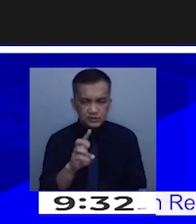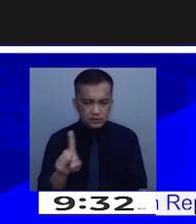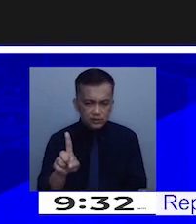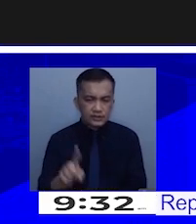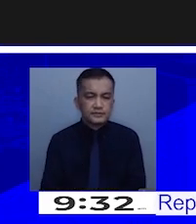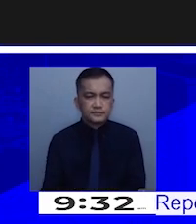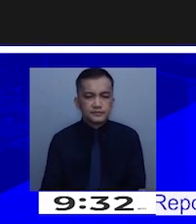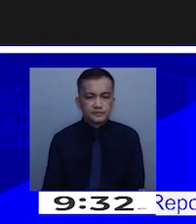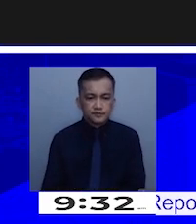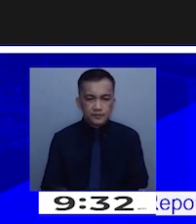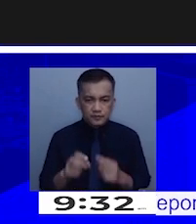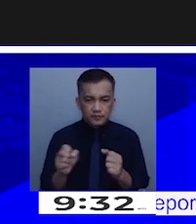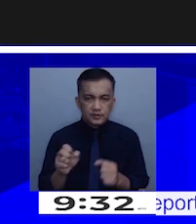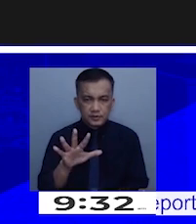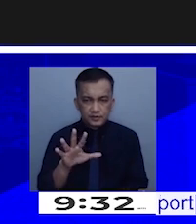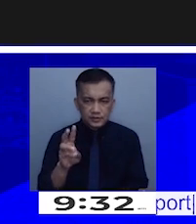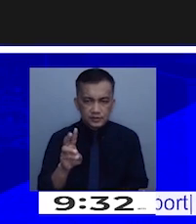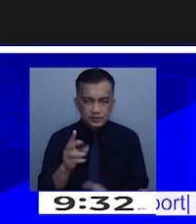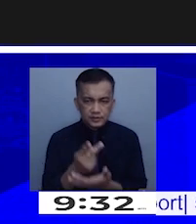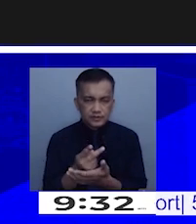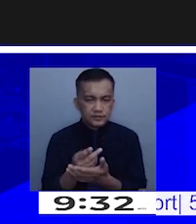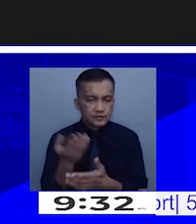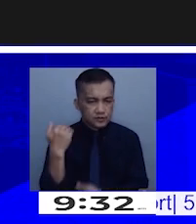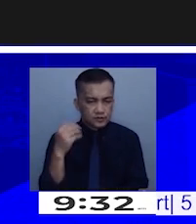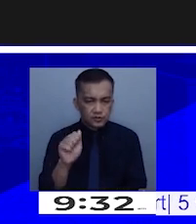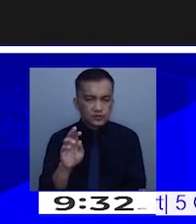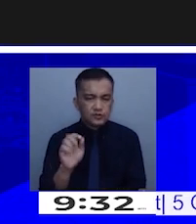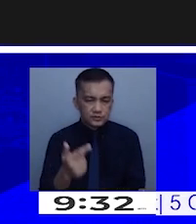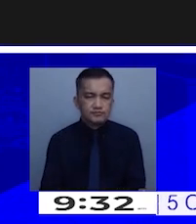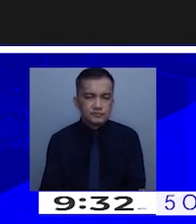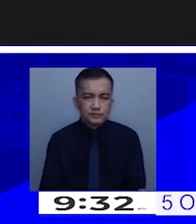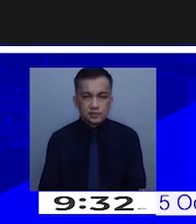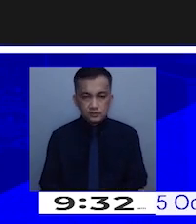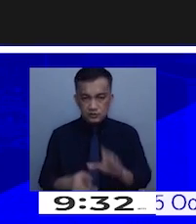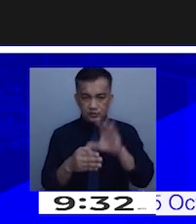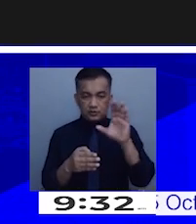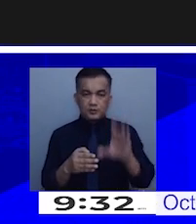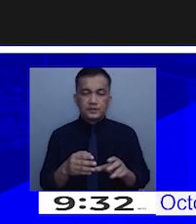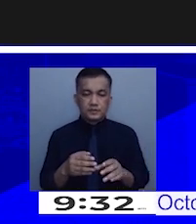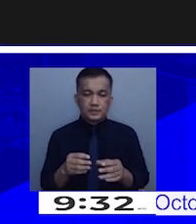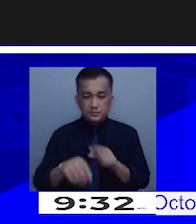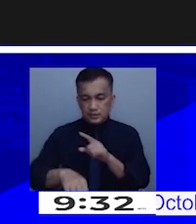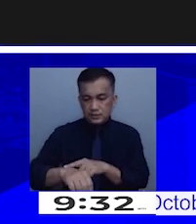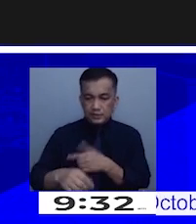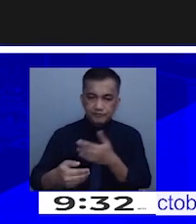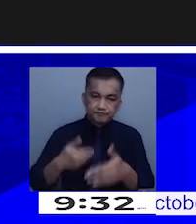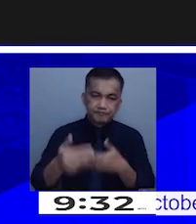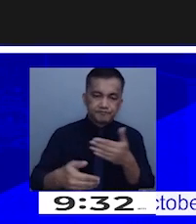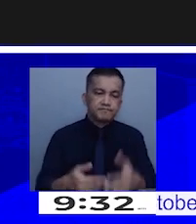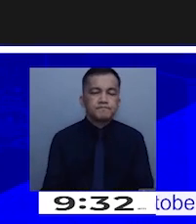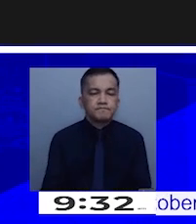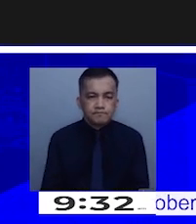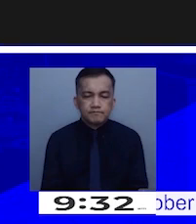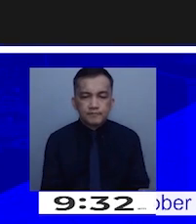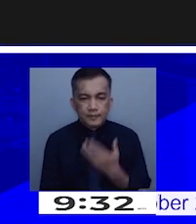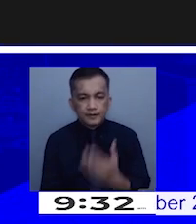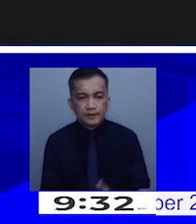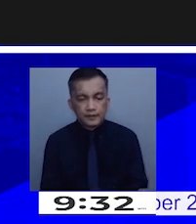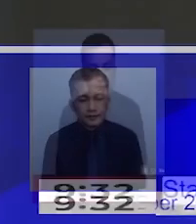versus about 56 pesos noong August. Just to complete the prices. Thank you.